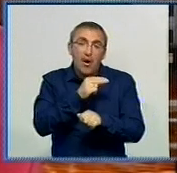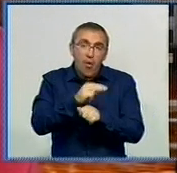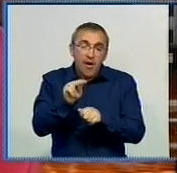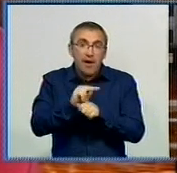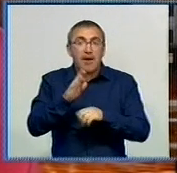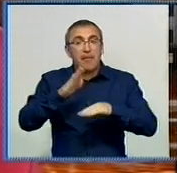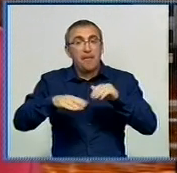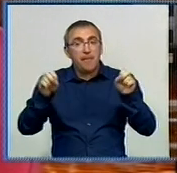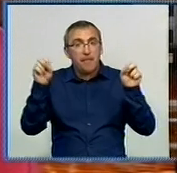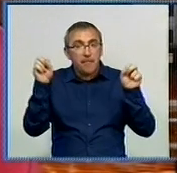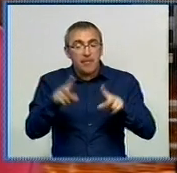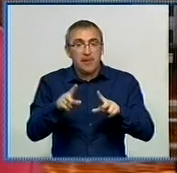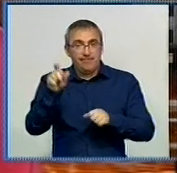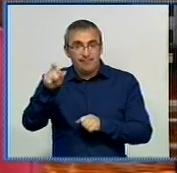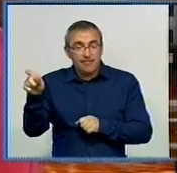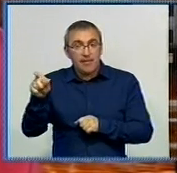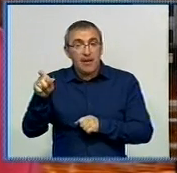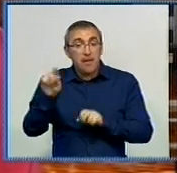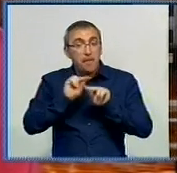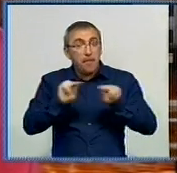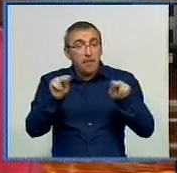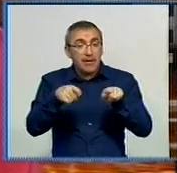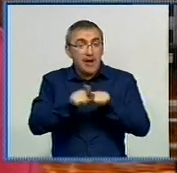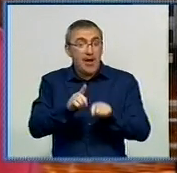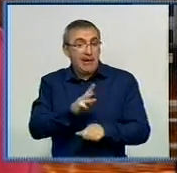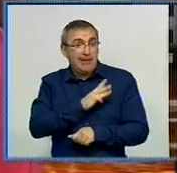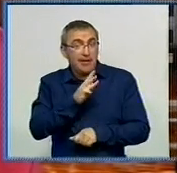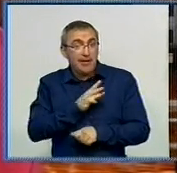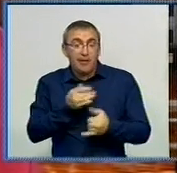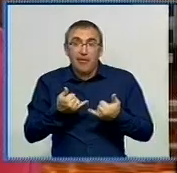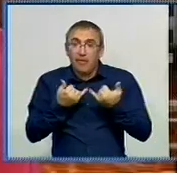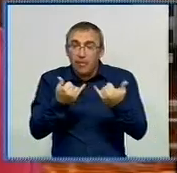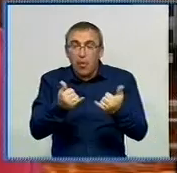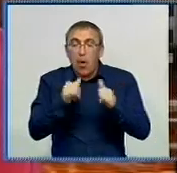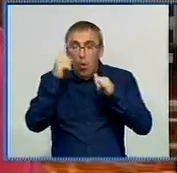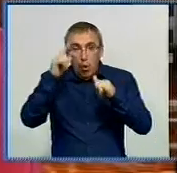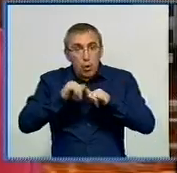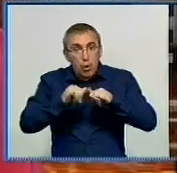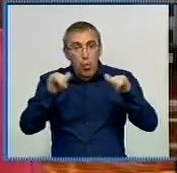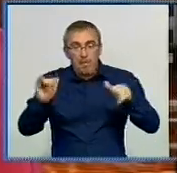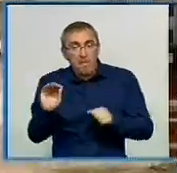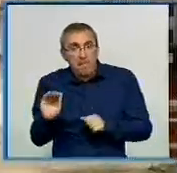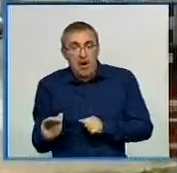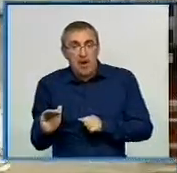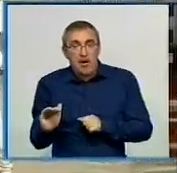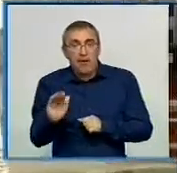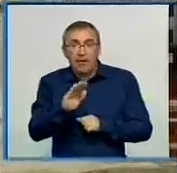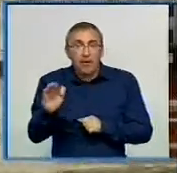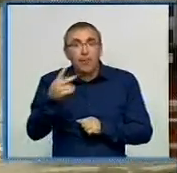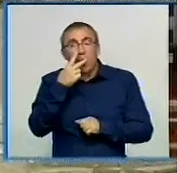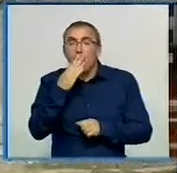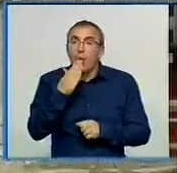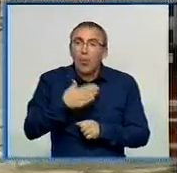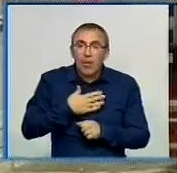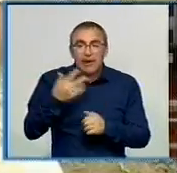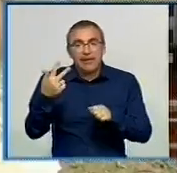спеціалізованого закладу. Педагоги запевняють, така ініціатива сприяє розвитку малечі. Діти систематично відвідують улюбленців.